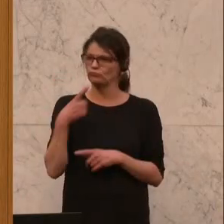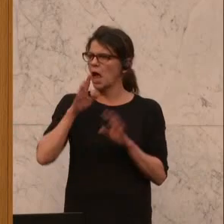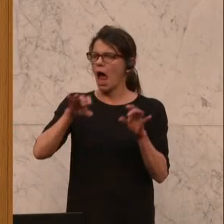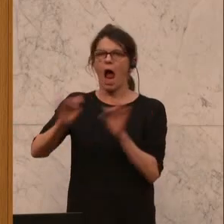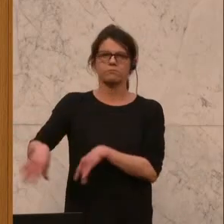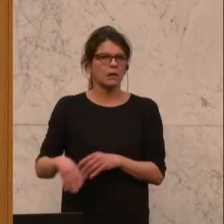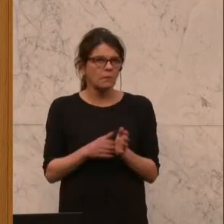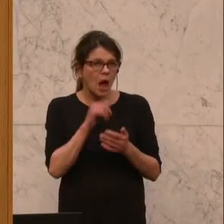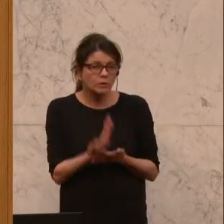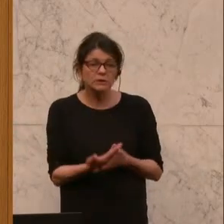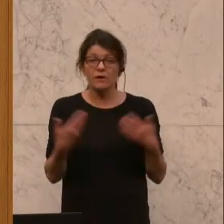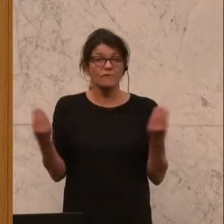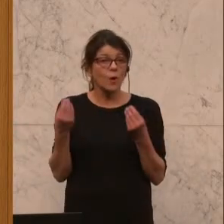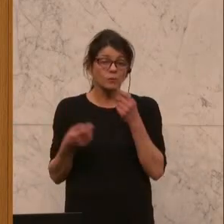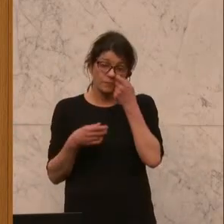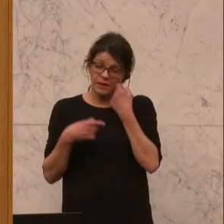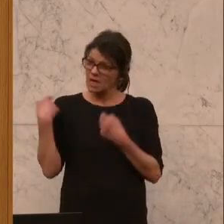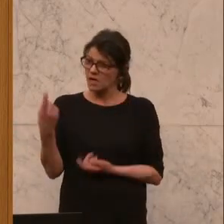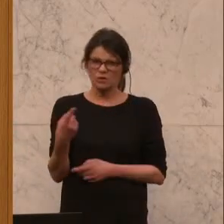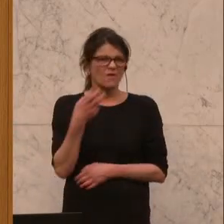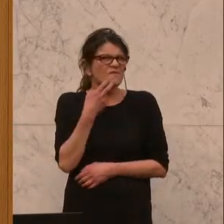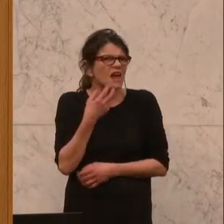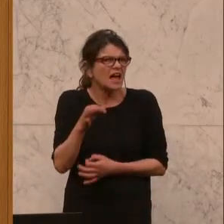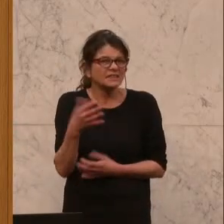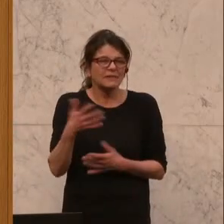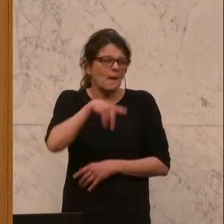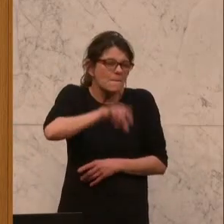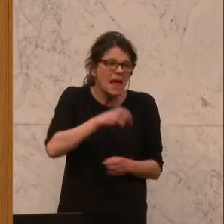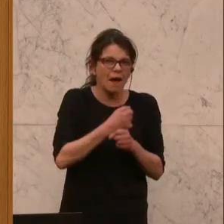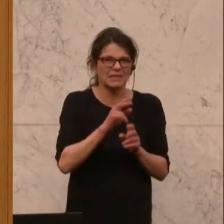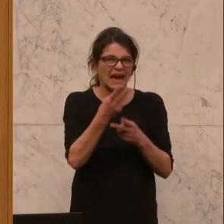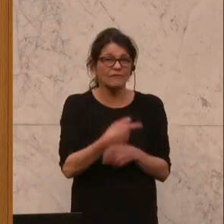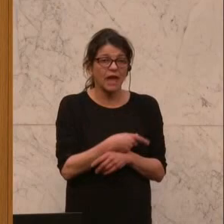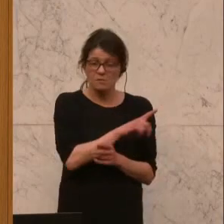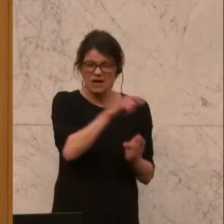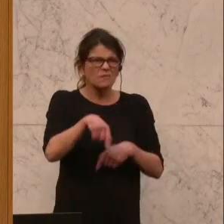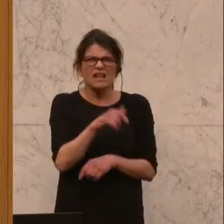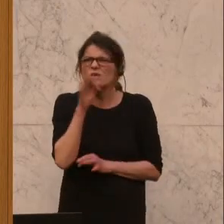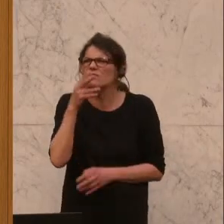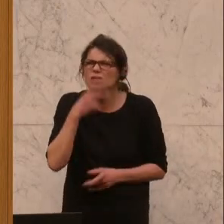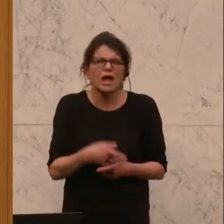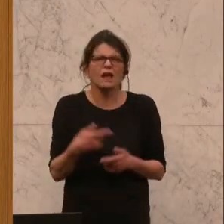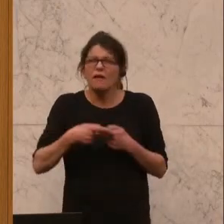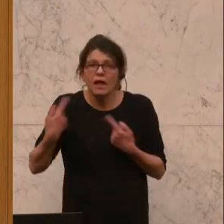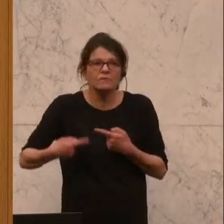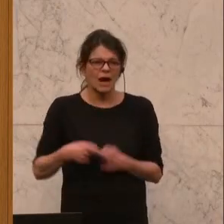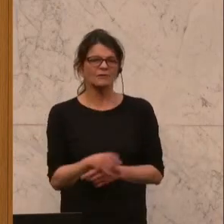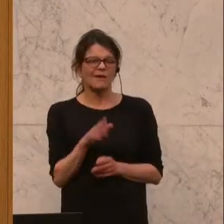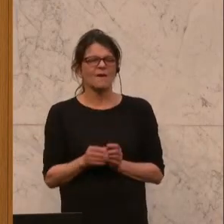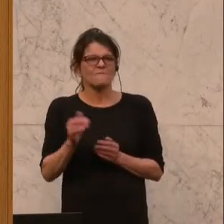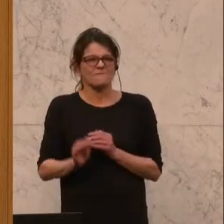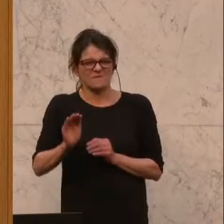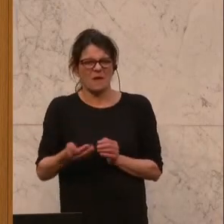davon ab, weil Sie offensichtlich nichts anderes wollen, als Billigstarbeitskräfte, die dann nicht gut verstehen. Die können Sie dann unter Lohn